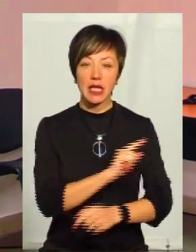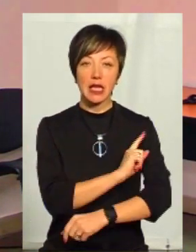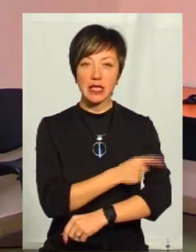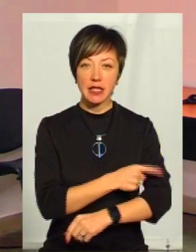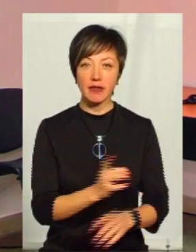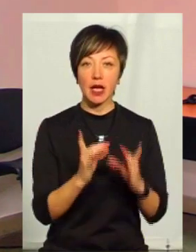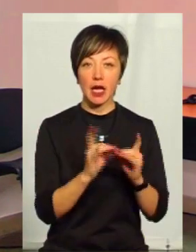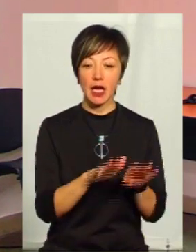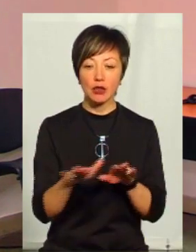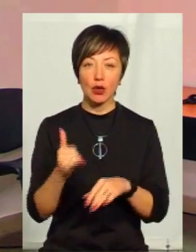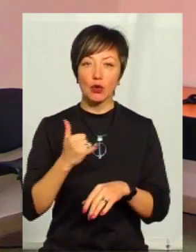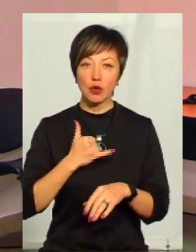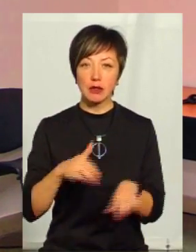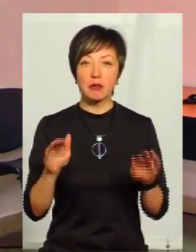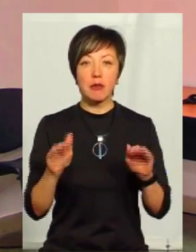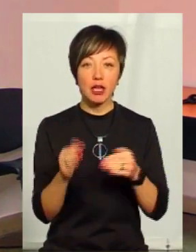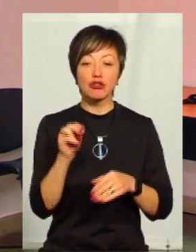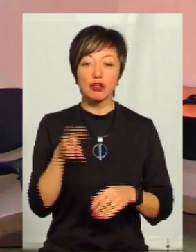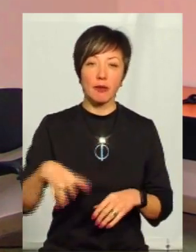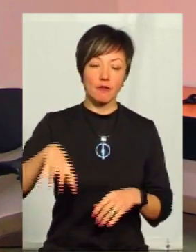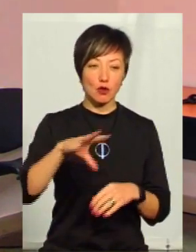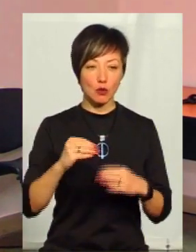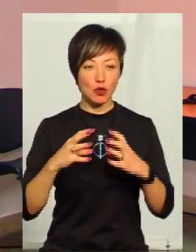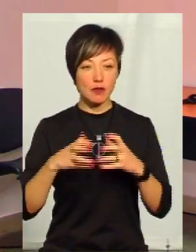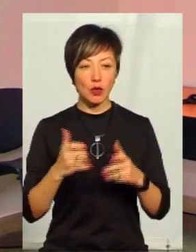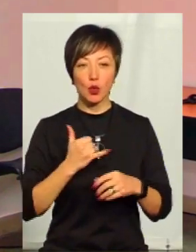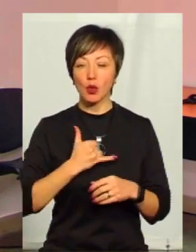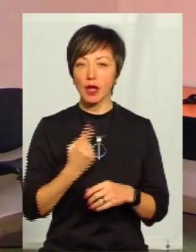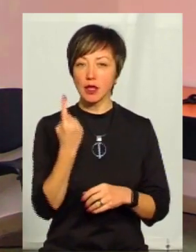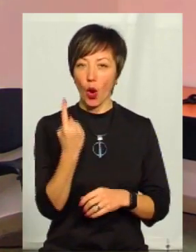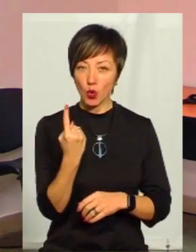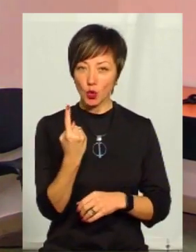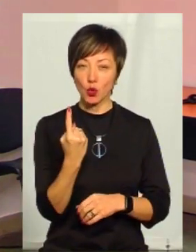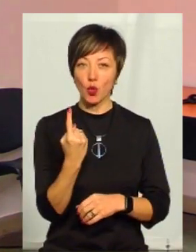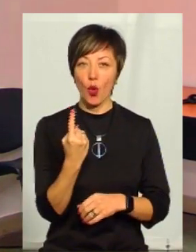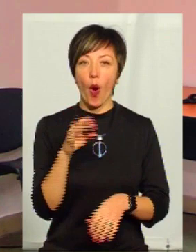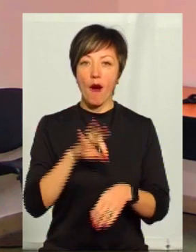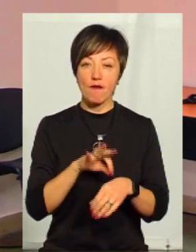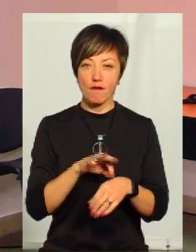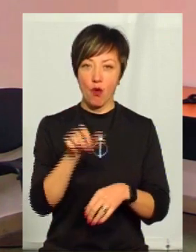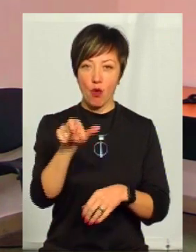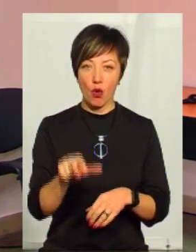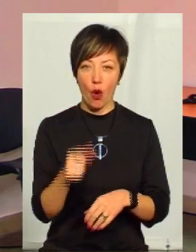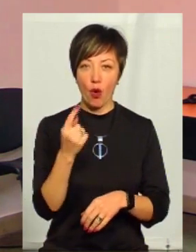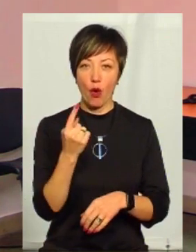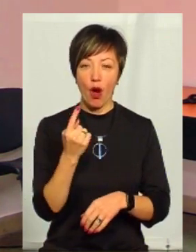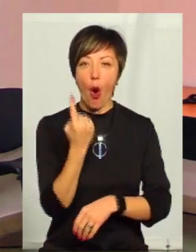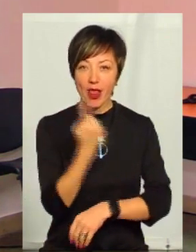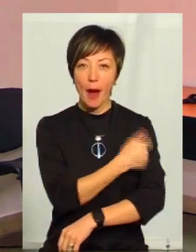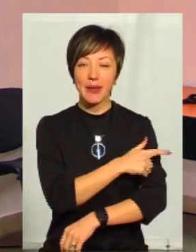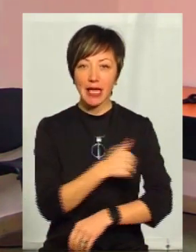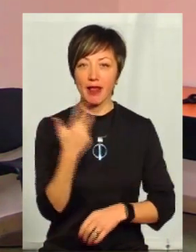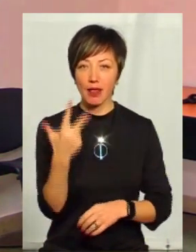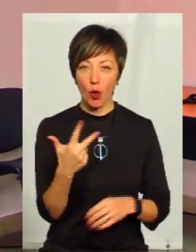ліжок в нас значно менше в Україні, ніж в усьому світі. У нас на одного фору одна медсестра на троє форах,